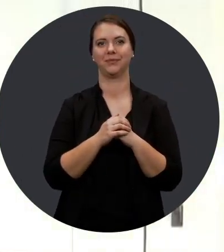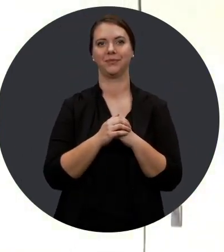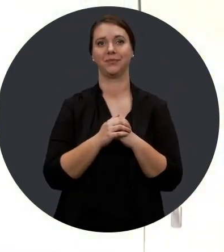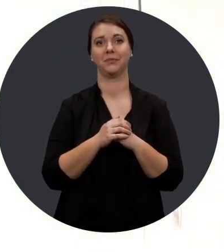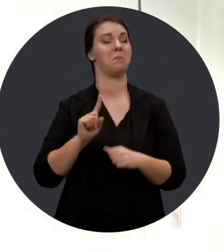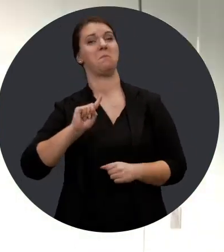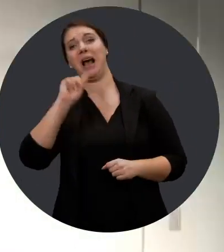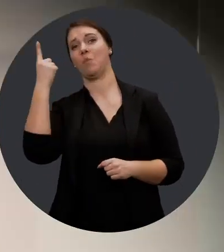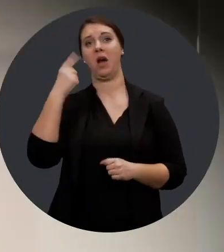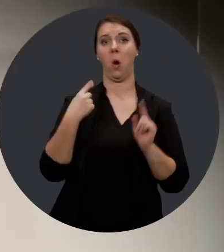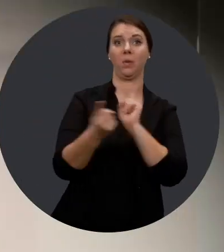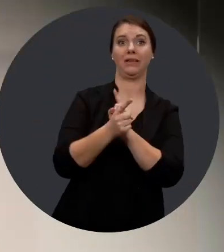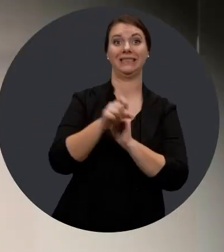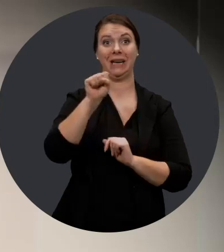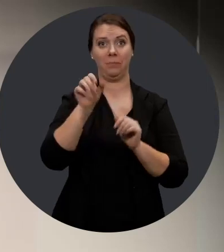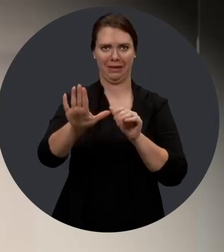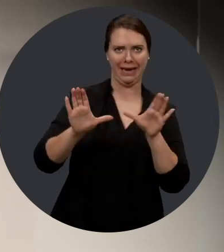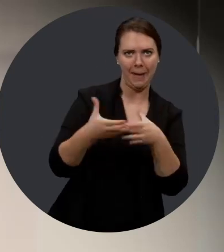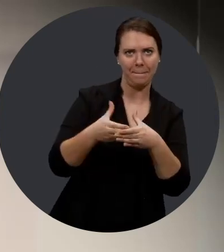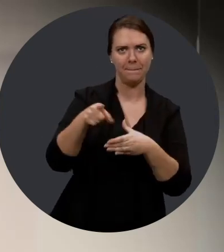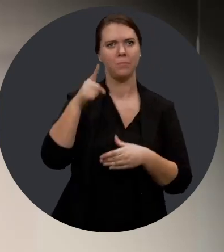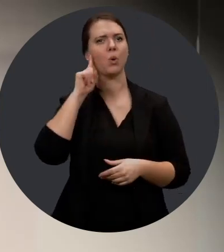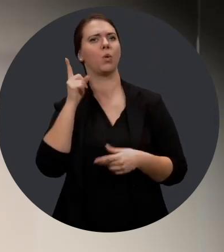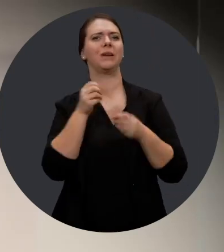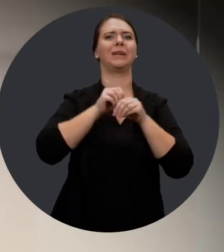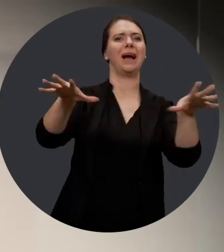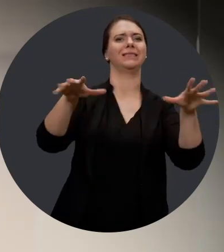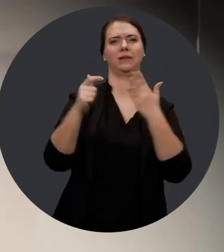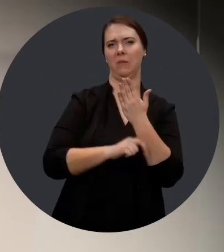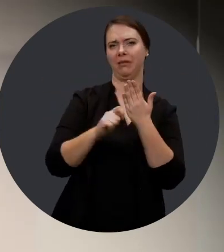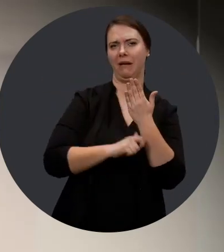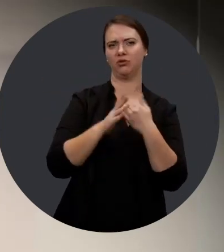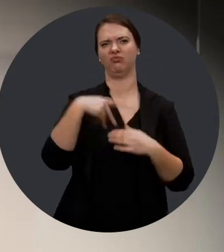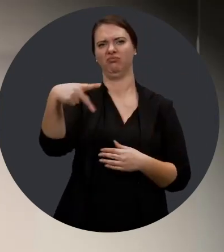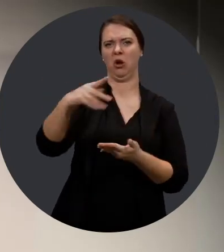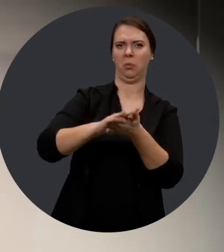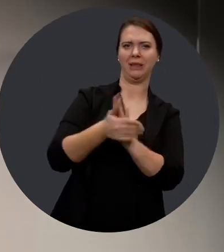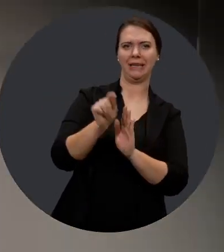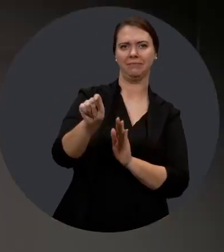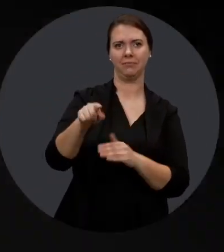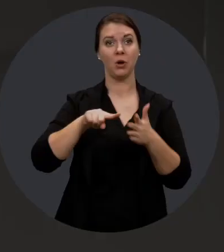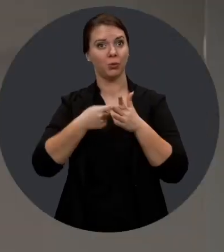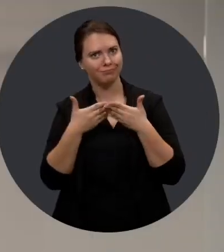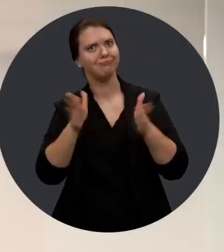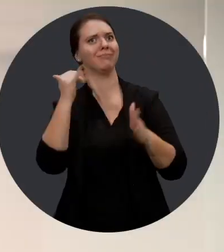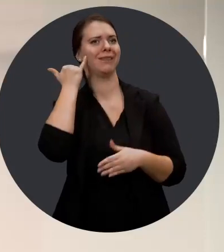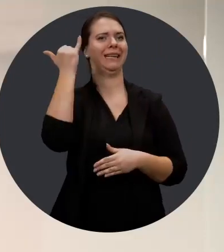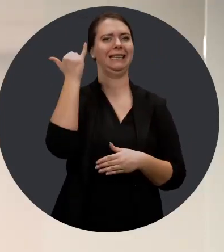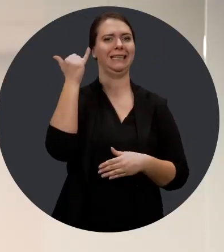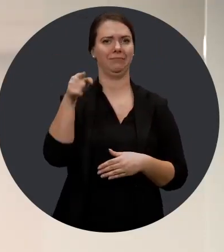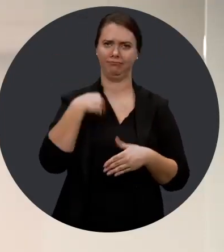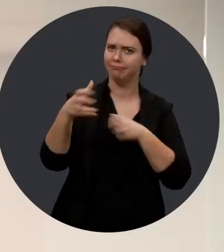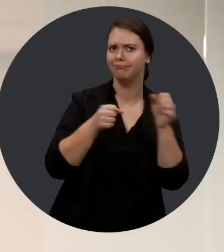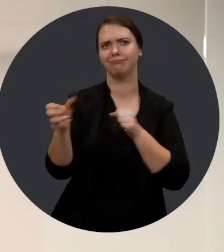La première fois que j'ai rencontré Sam et son équipe, c'était pour le lancement d'un documentaire sur son entreprise et sur une initiative qu'ils